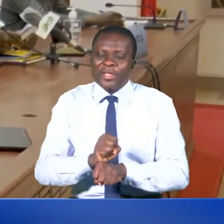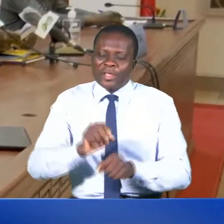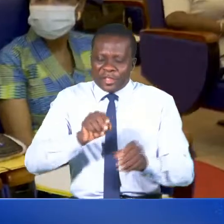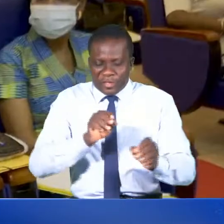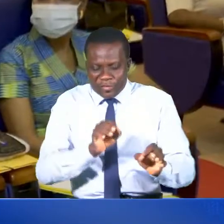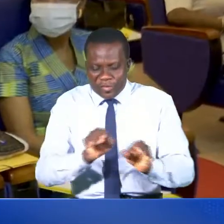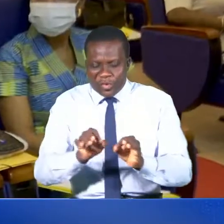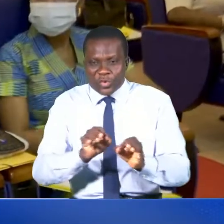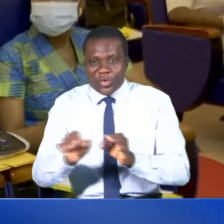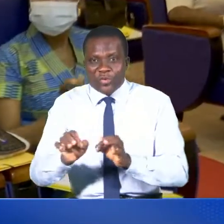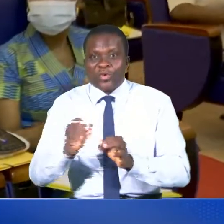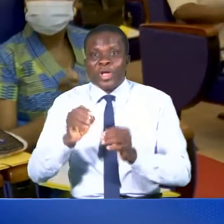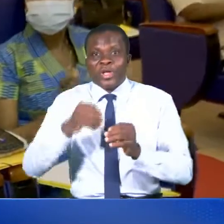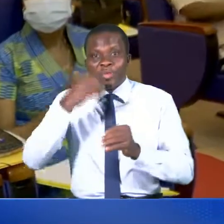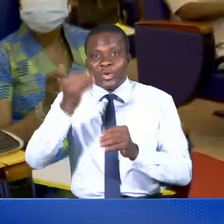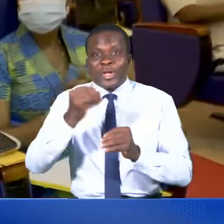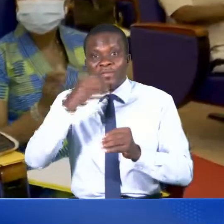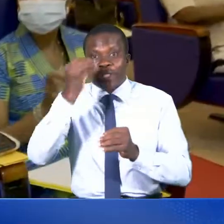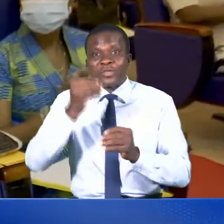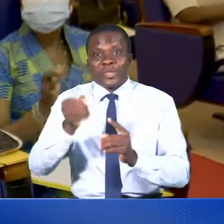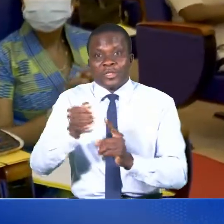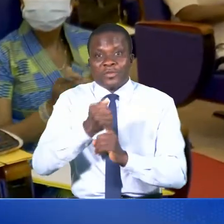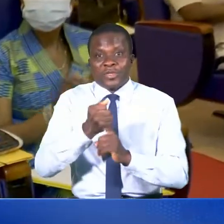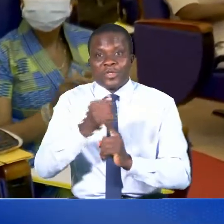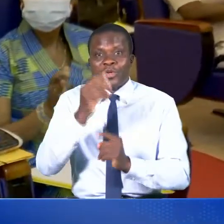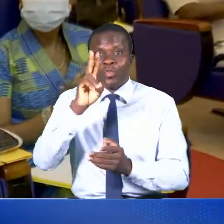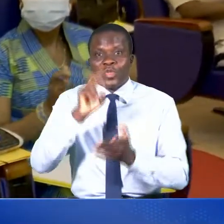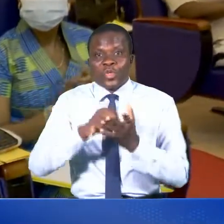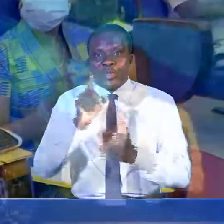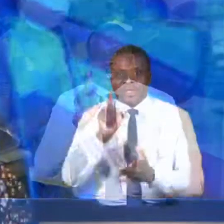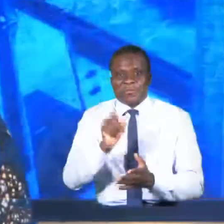diplôme pour l'atteinte des objectifs fixés pour 2020.